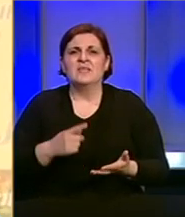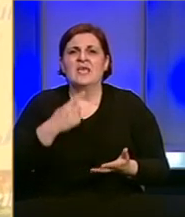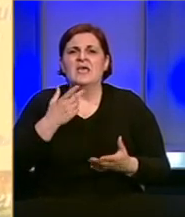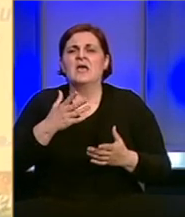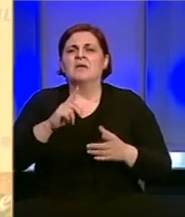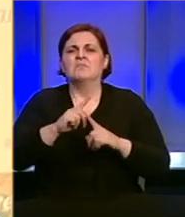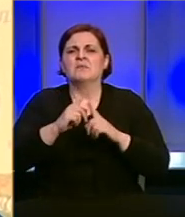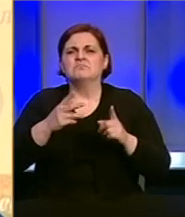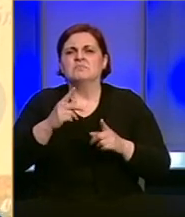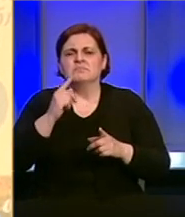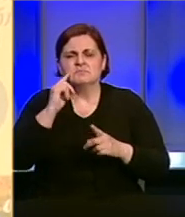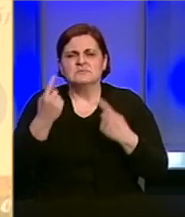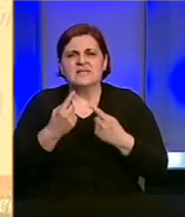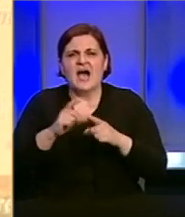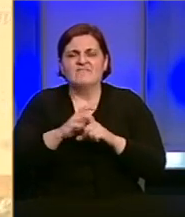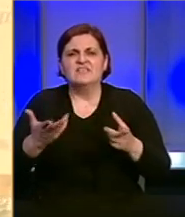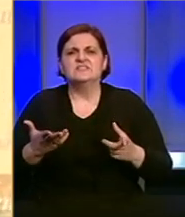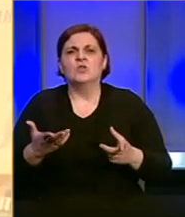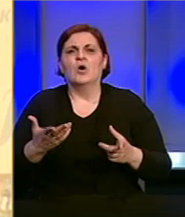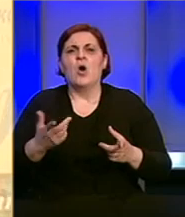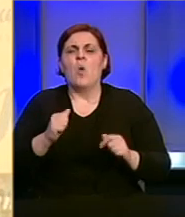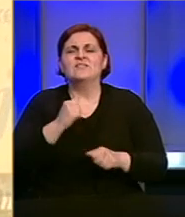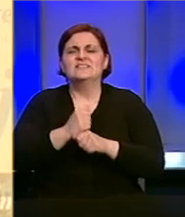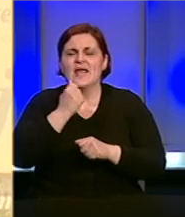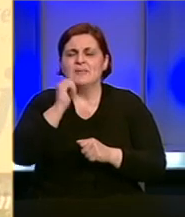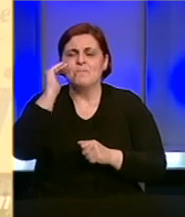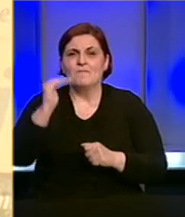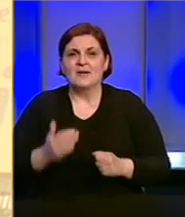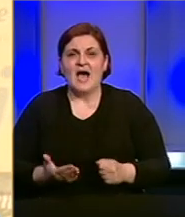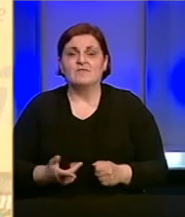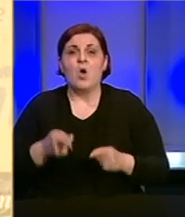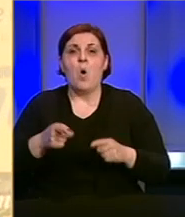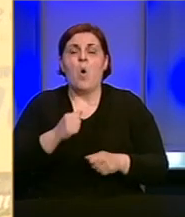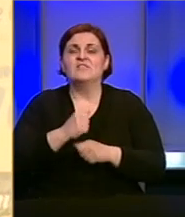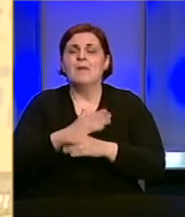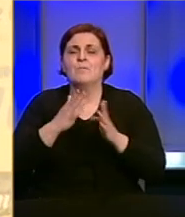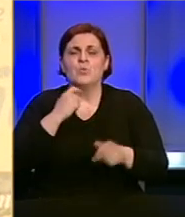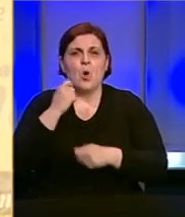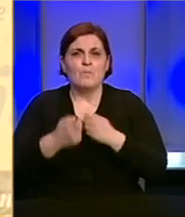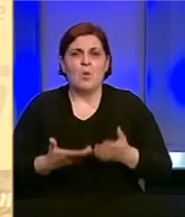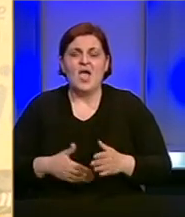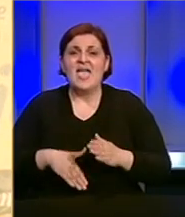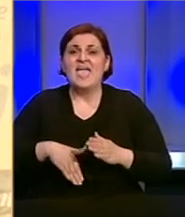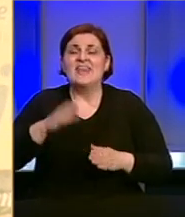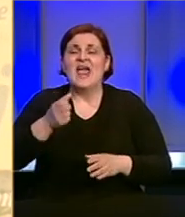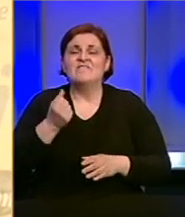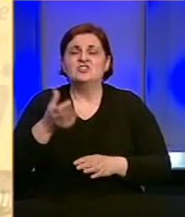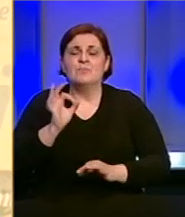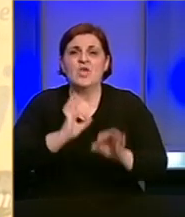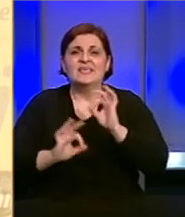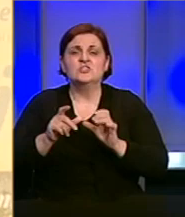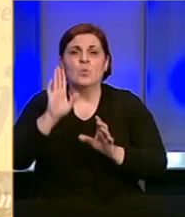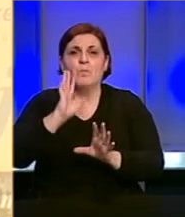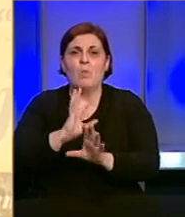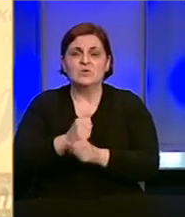FFP1, FFP2, FFP3. Ovdje se radi po pravilima. I napravljen je ogroman posao ponavno. Najvisi vroj izlječenih ljudi u